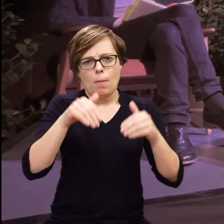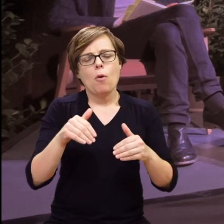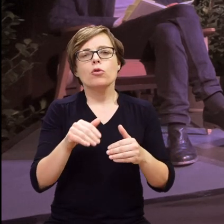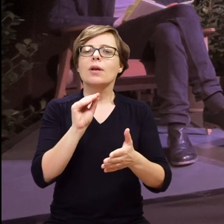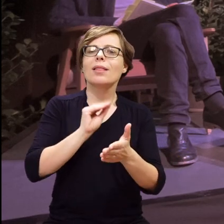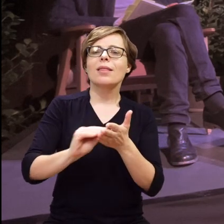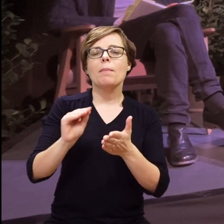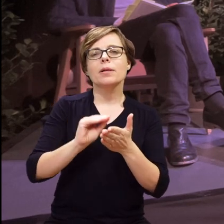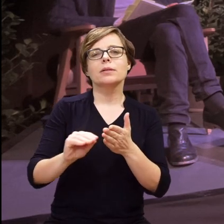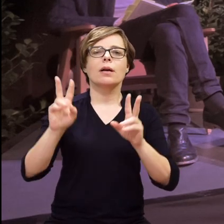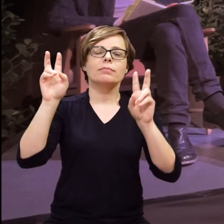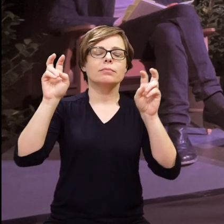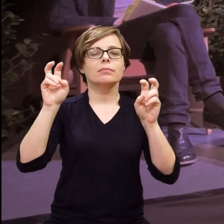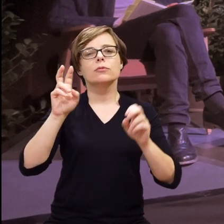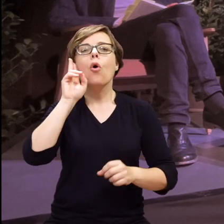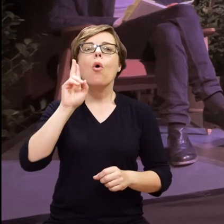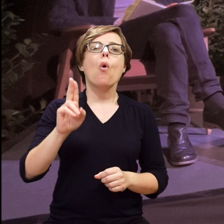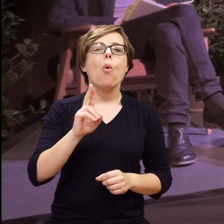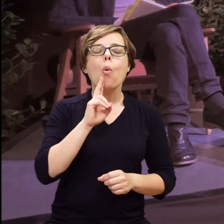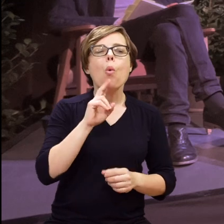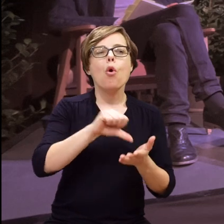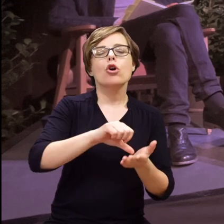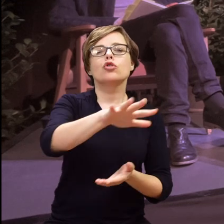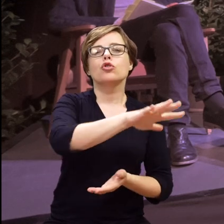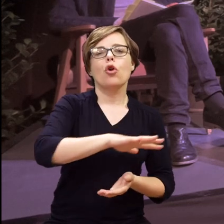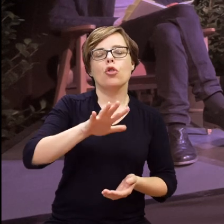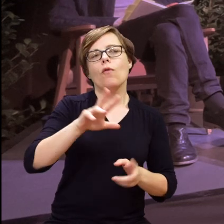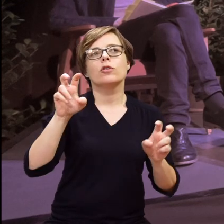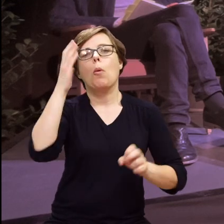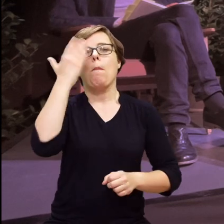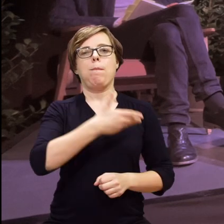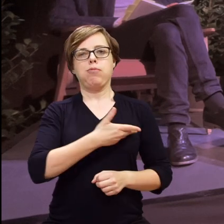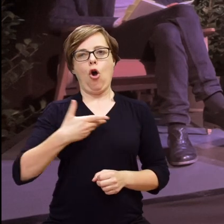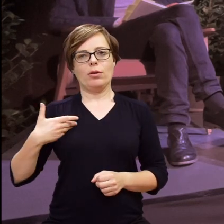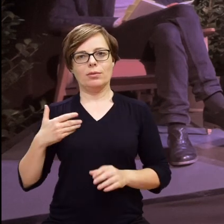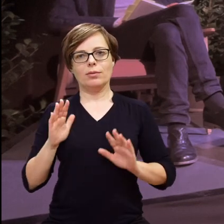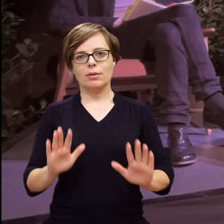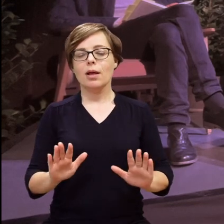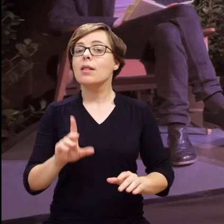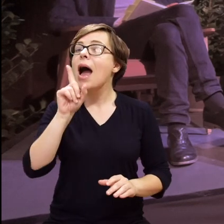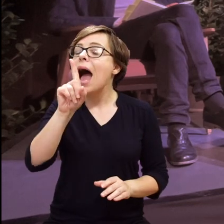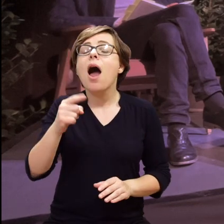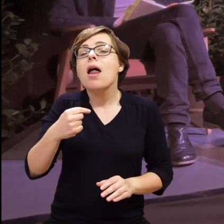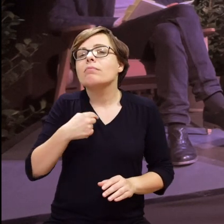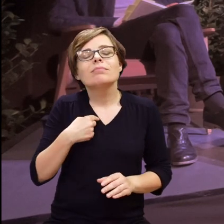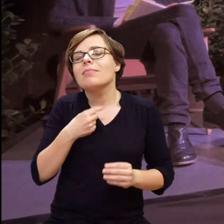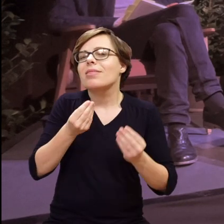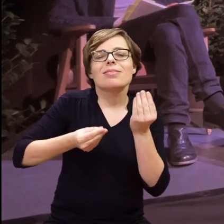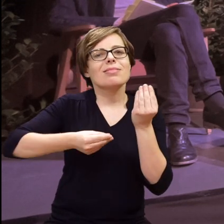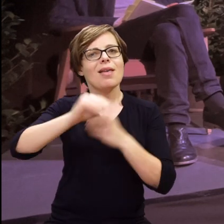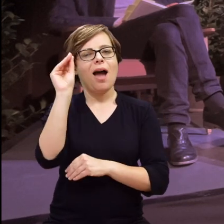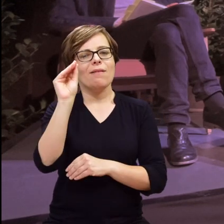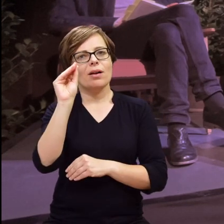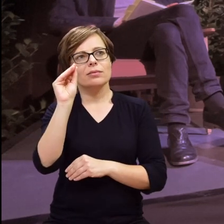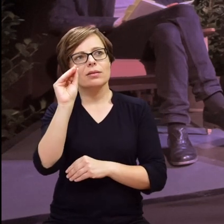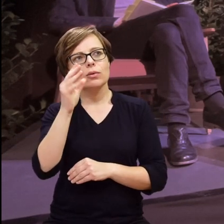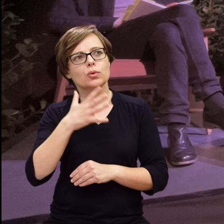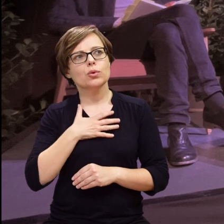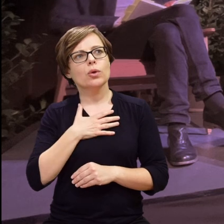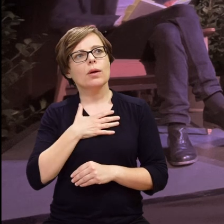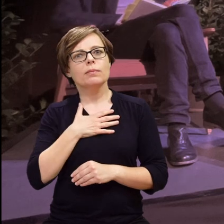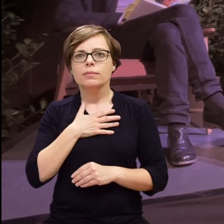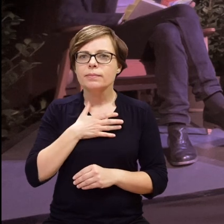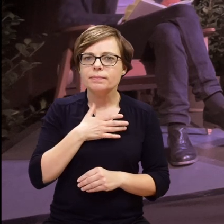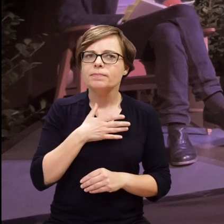teraz można by było napisać portret osób głuchych, po prostu, portret tego środowiska. Ale mnie się wydawało, że to, co mnie